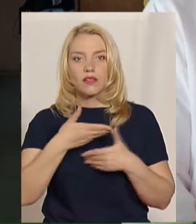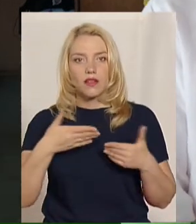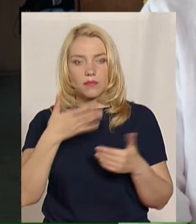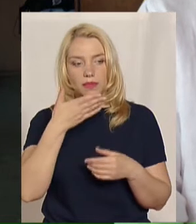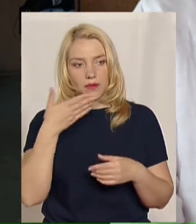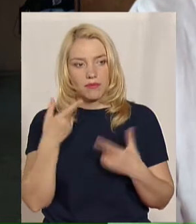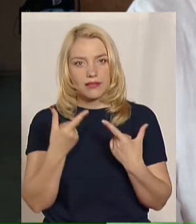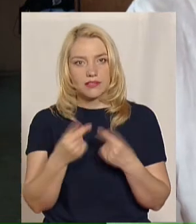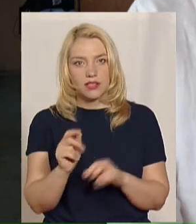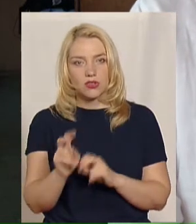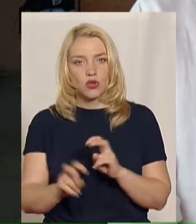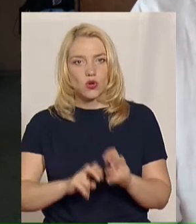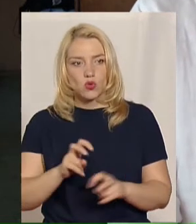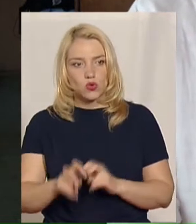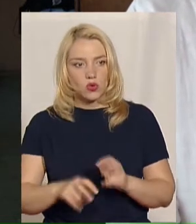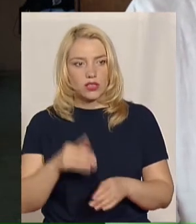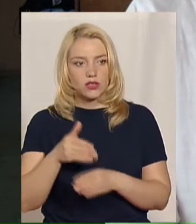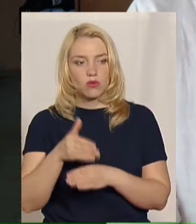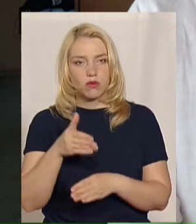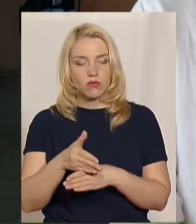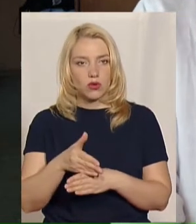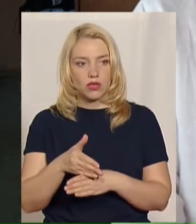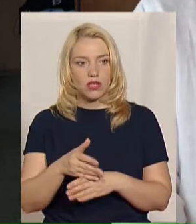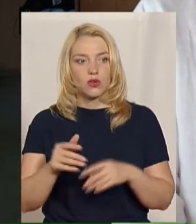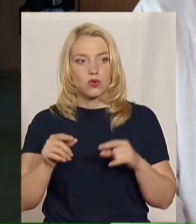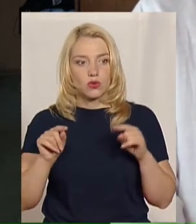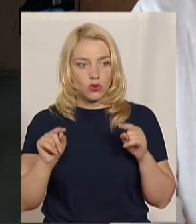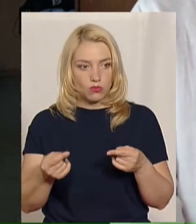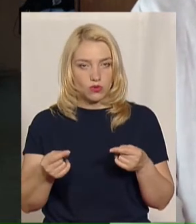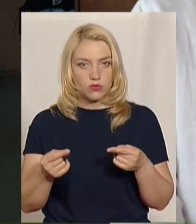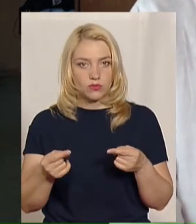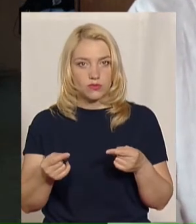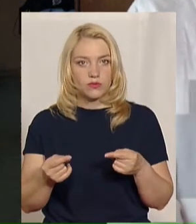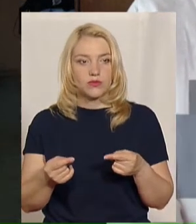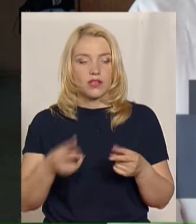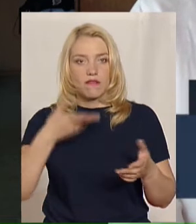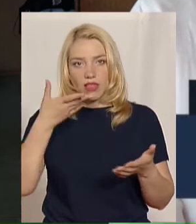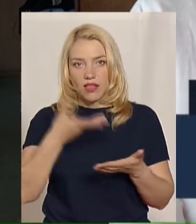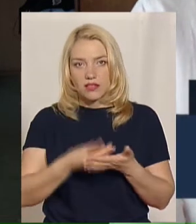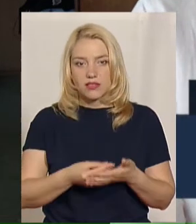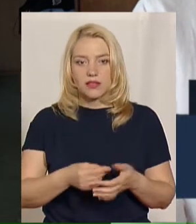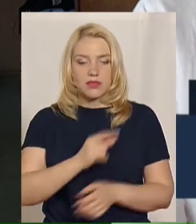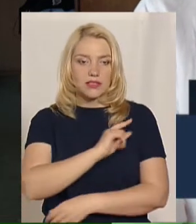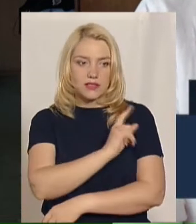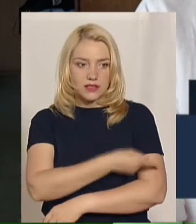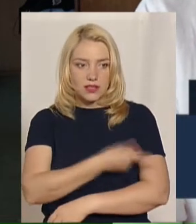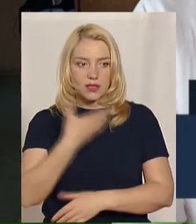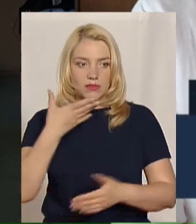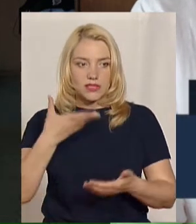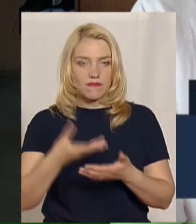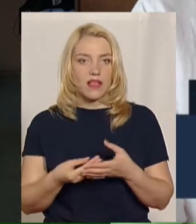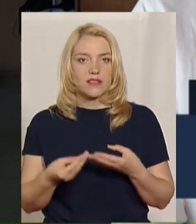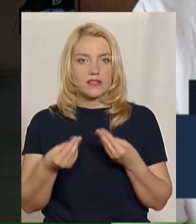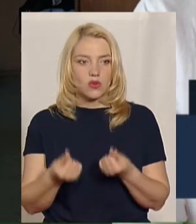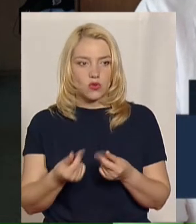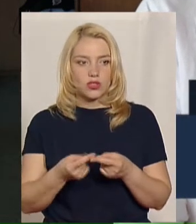шукати допомоги. Тому і власними силами, за власний кошт, за якісь